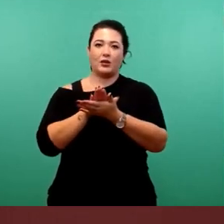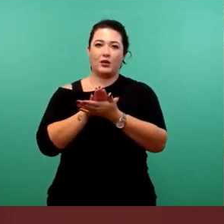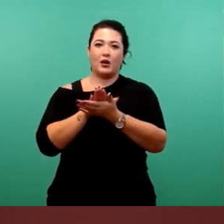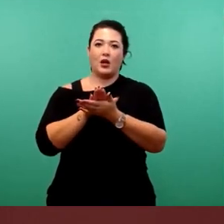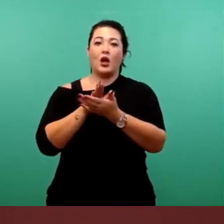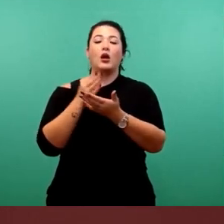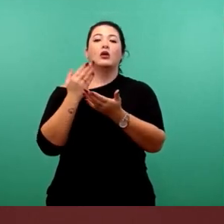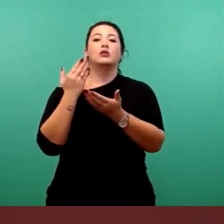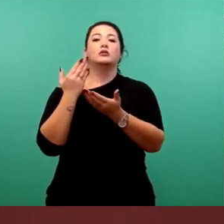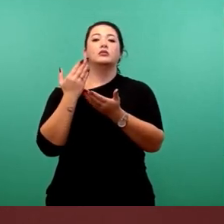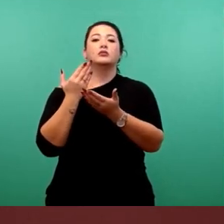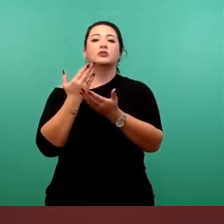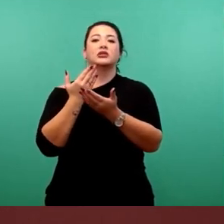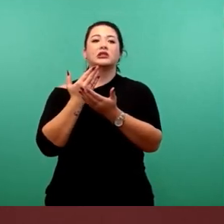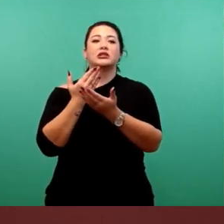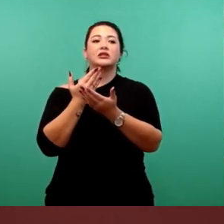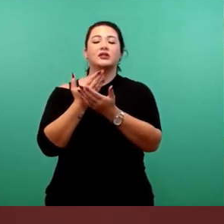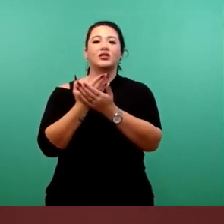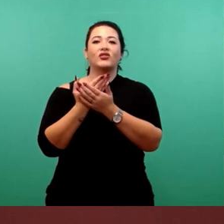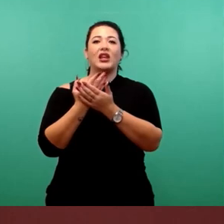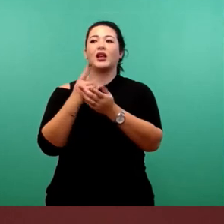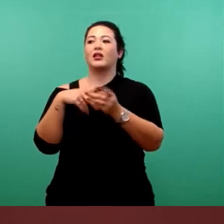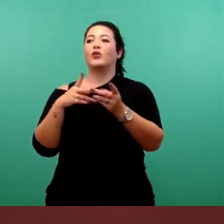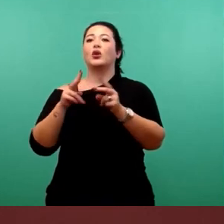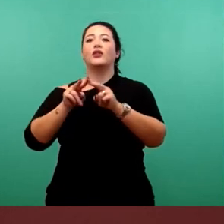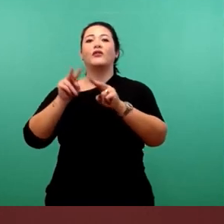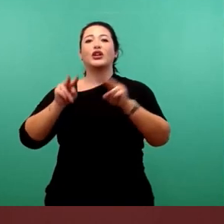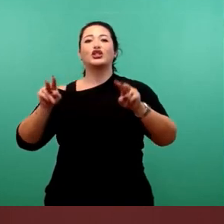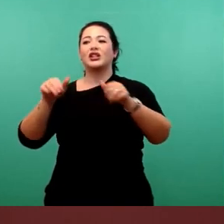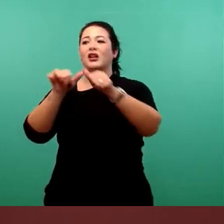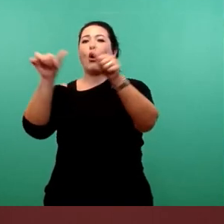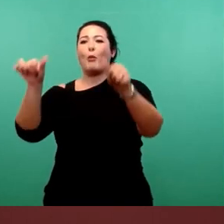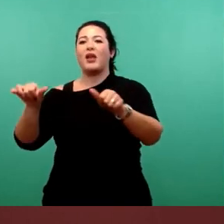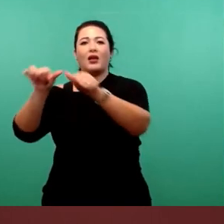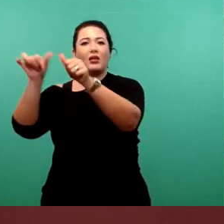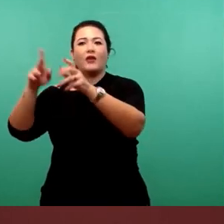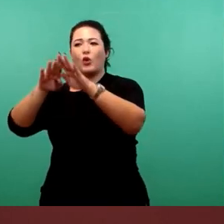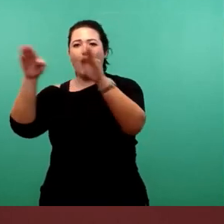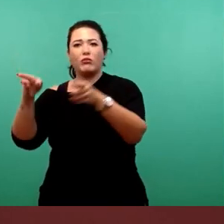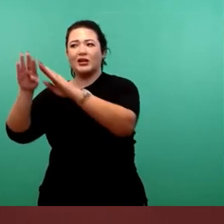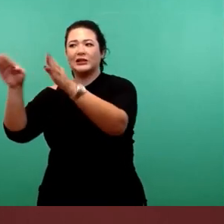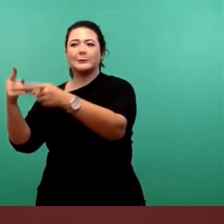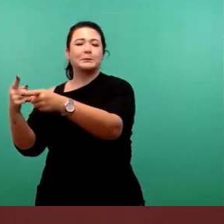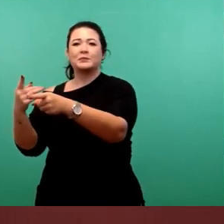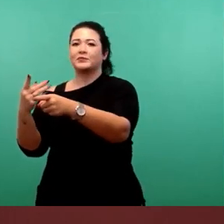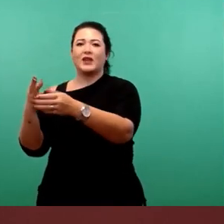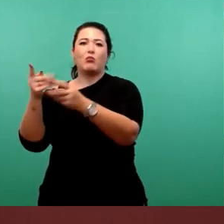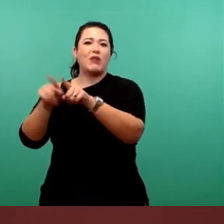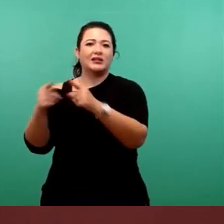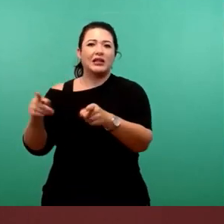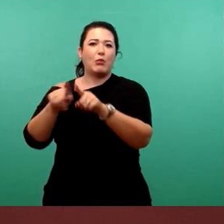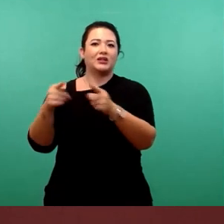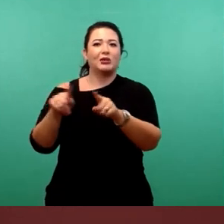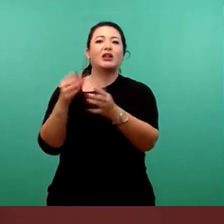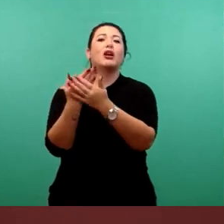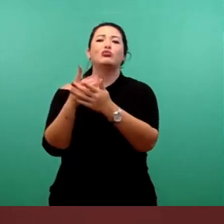von Anmietungen von Objekten wie die Messe, die eben nicht geeignet sind, für eine längerfristige Unterbringung oder Turnhallen oder Zeltstädte oder Ähnliches zu